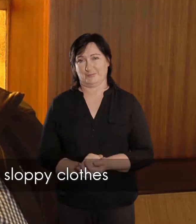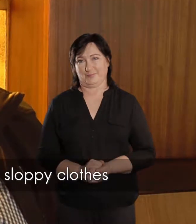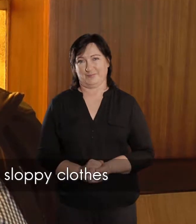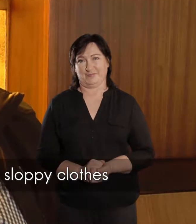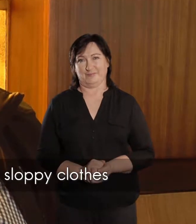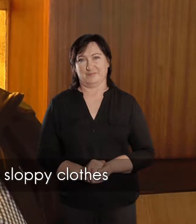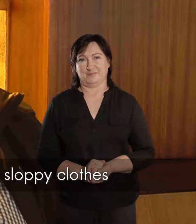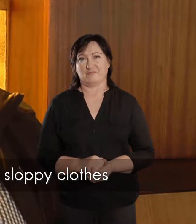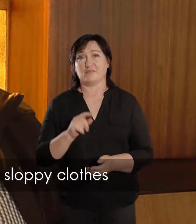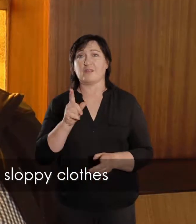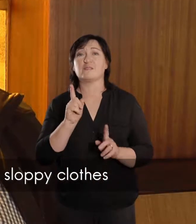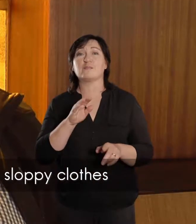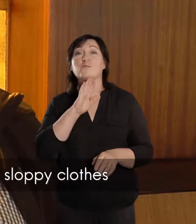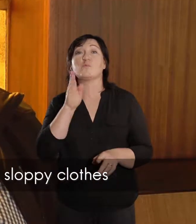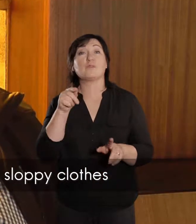Jij sal nie,